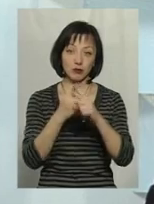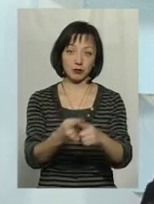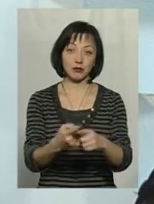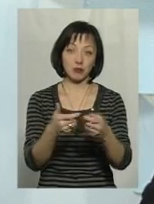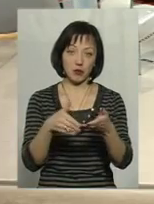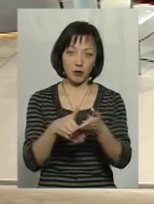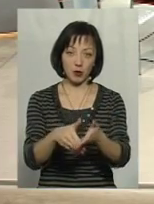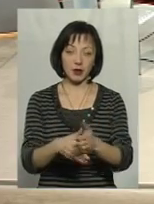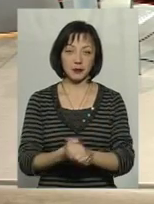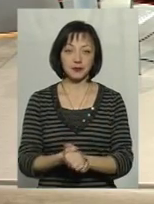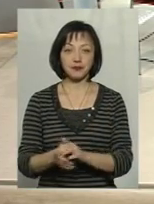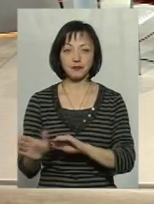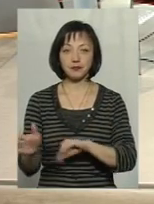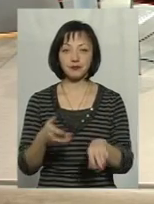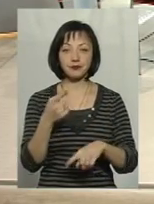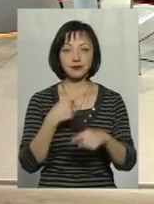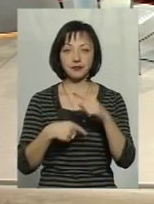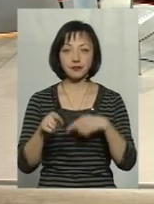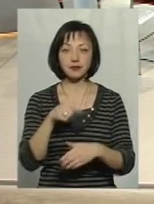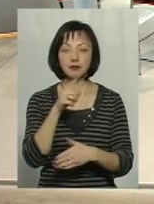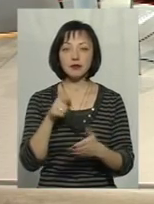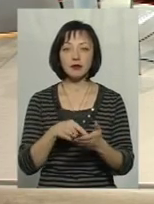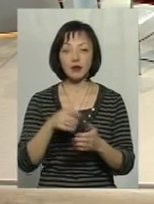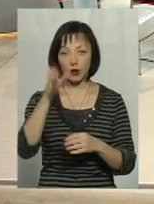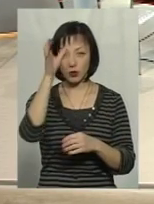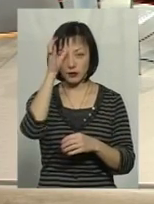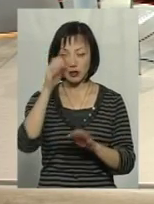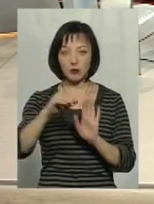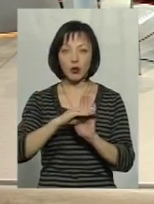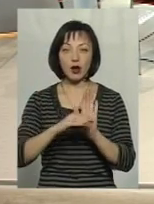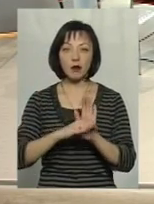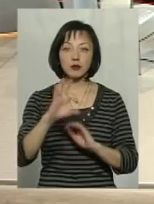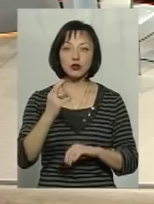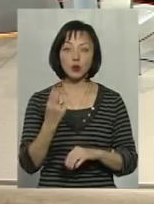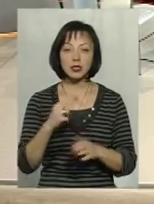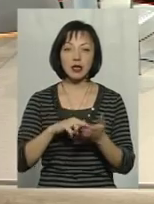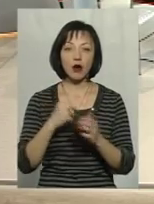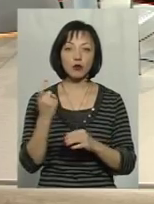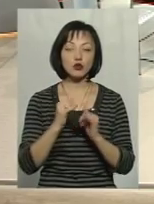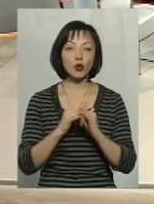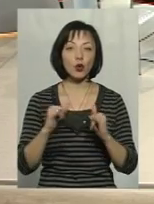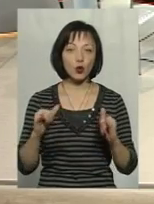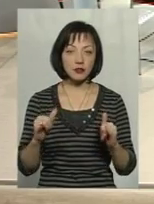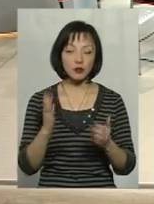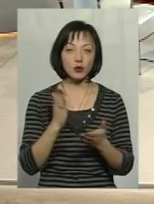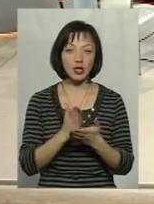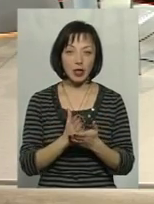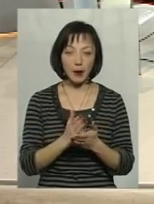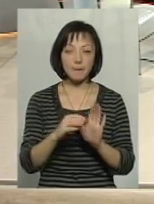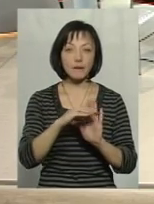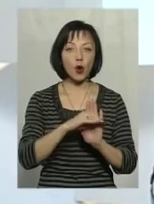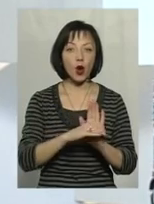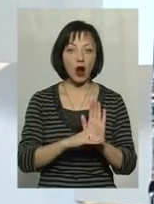Повертаючись до питання освіти. В програмі соціально-економічного розвитку є цільові